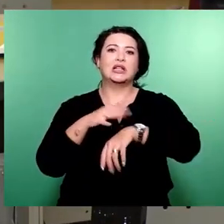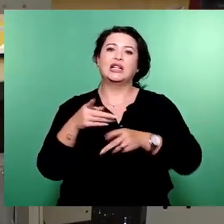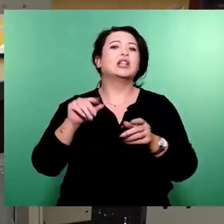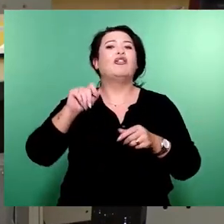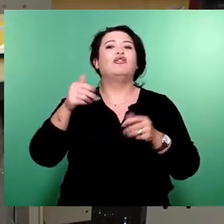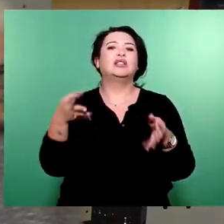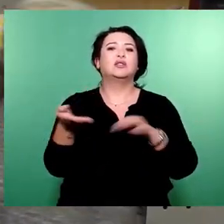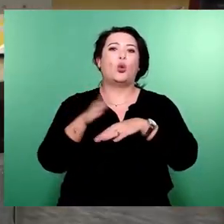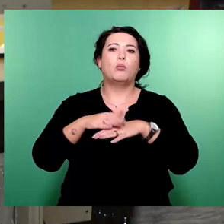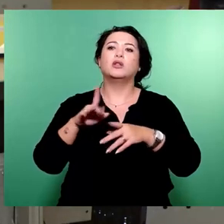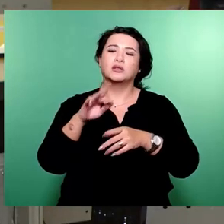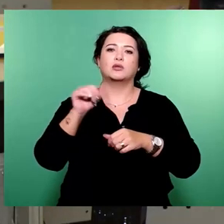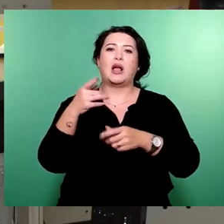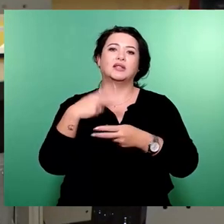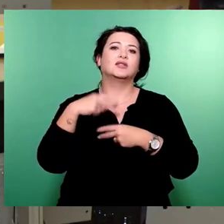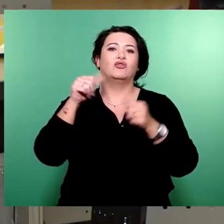gesagt. Danke für die Aufmerksamkeit.